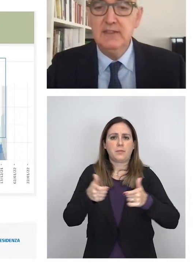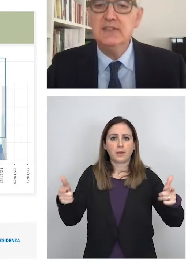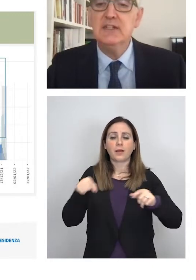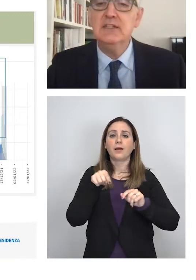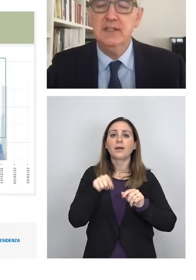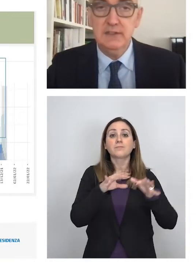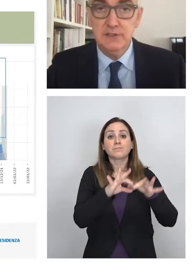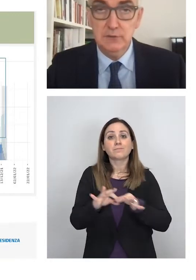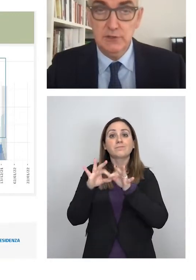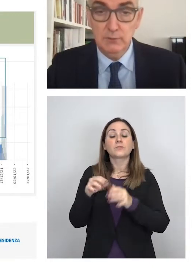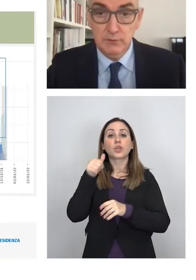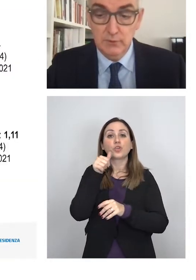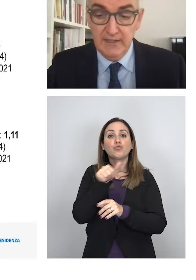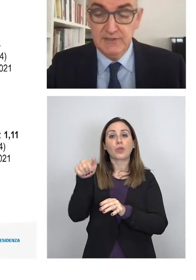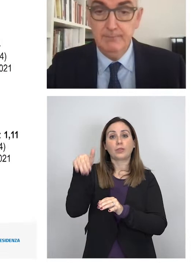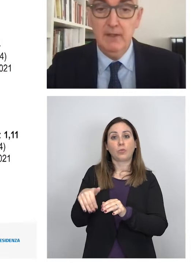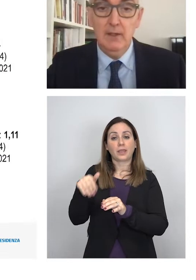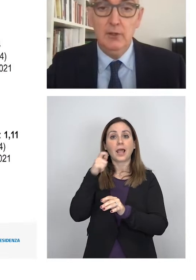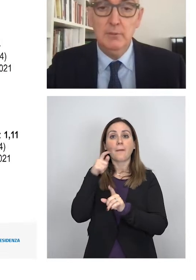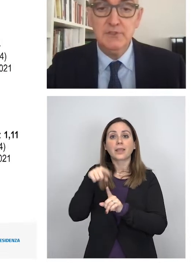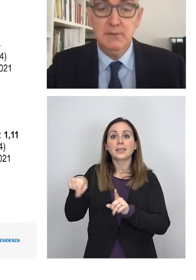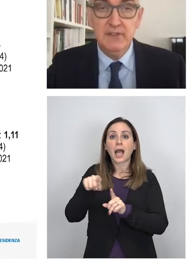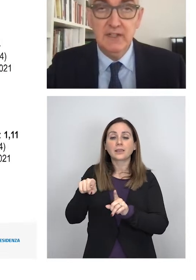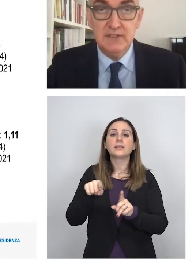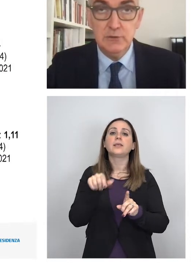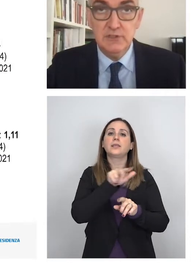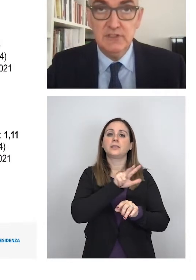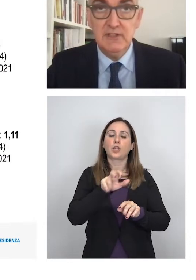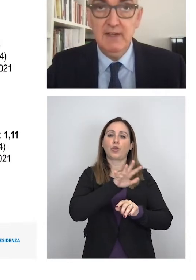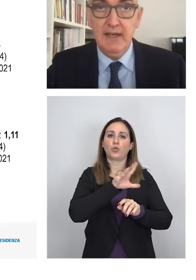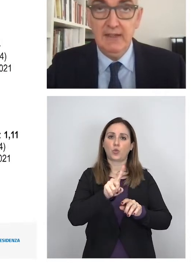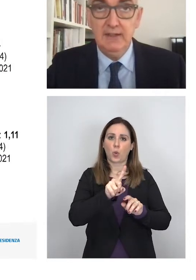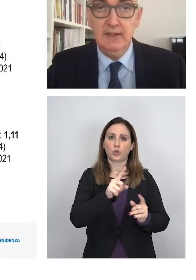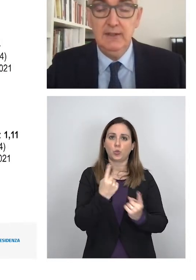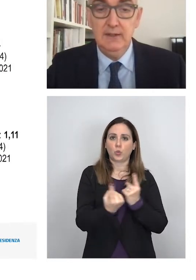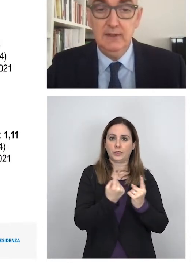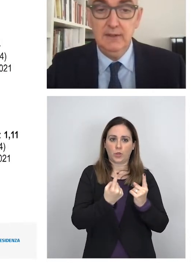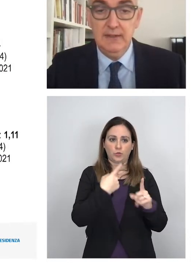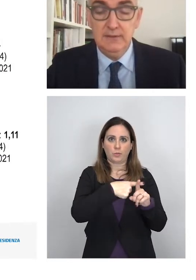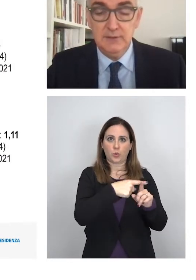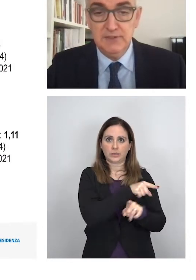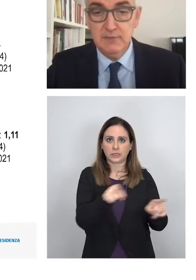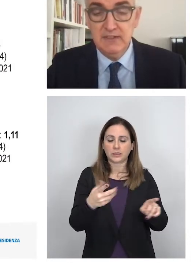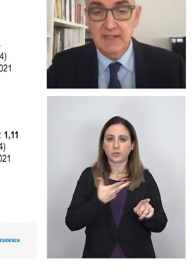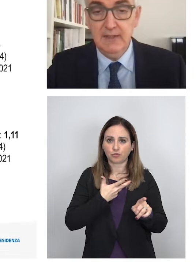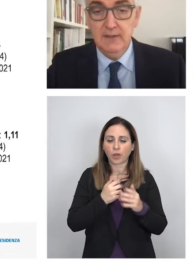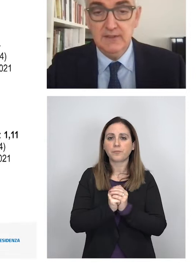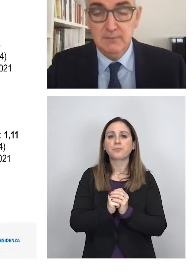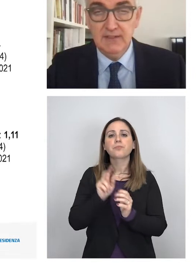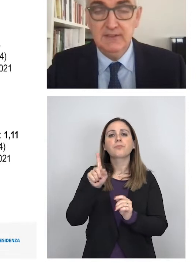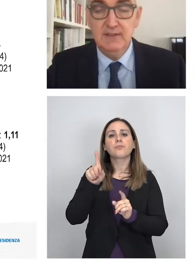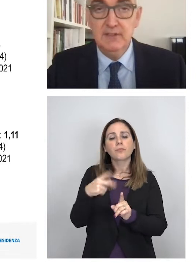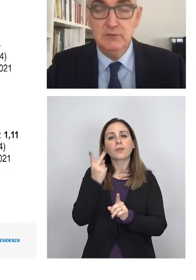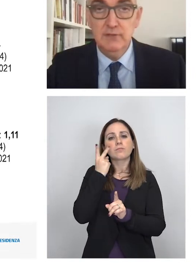abitanti è salita a 351 casi. Come possiamo vedere nella slide successiva, anche la trasmissibilità